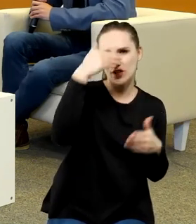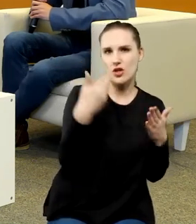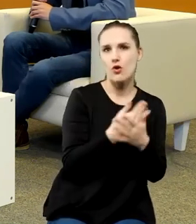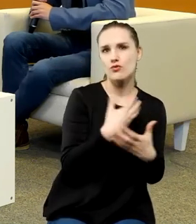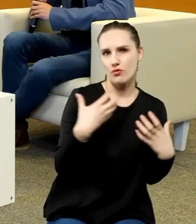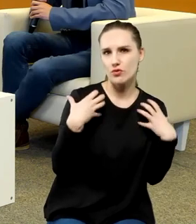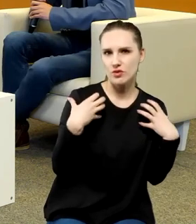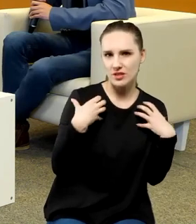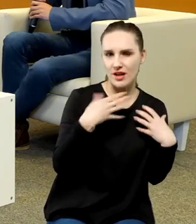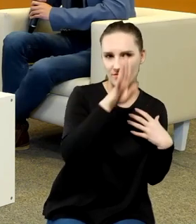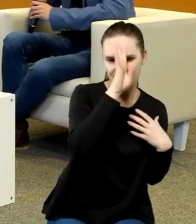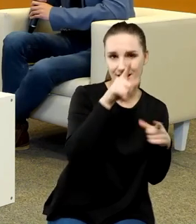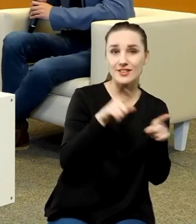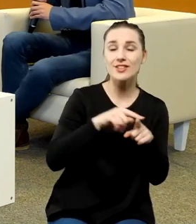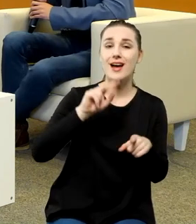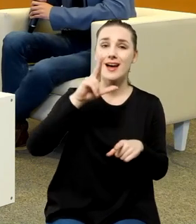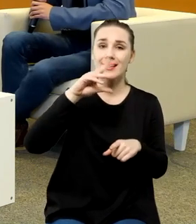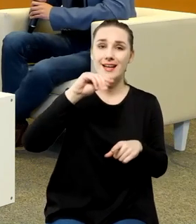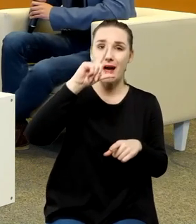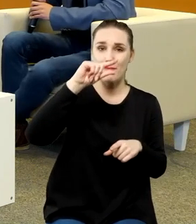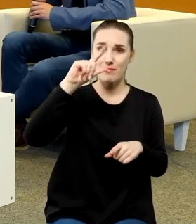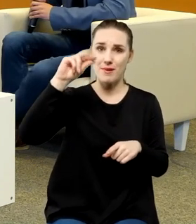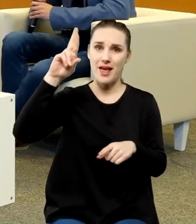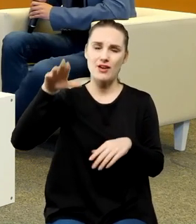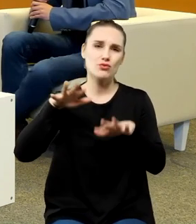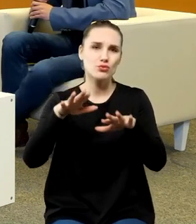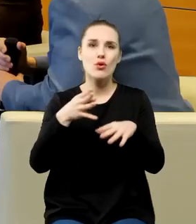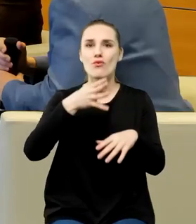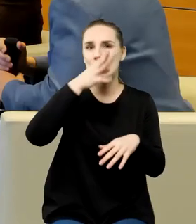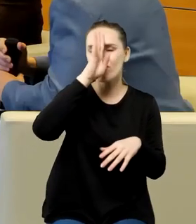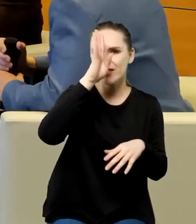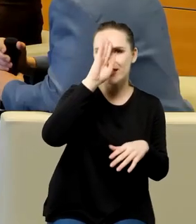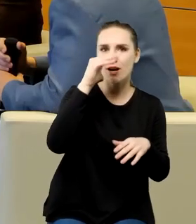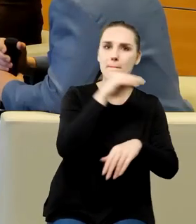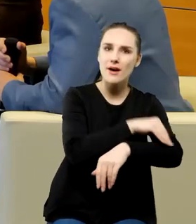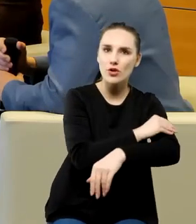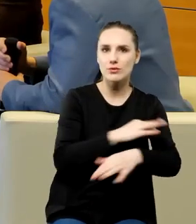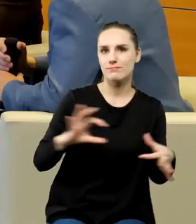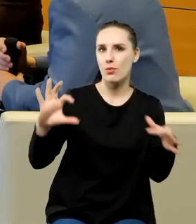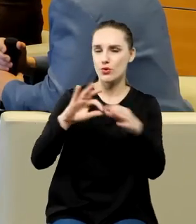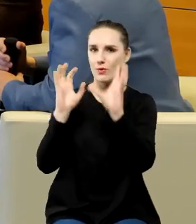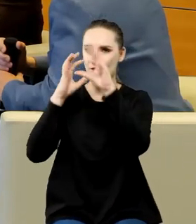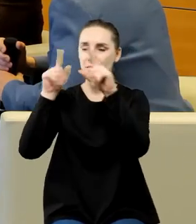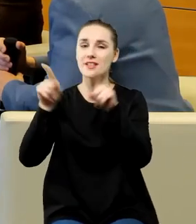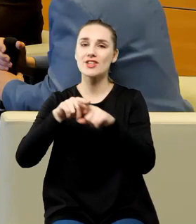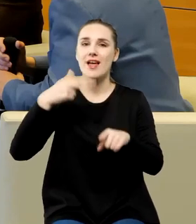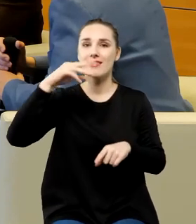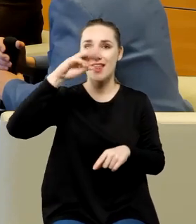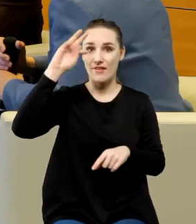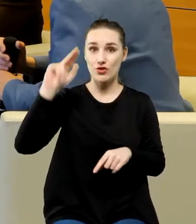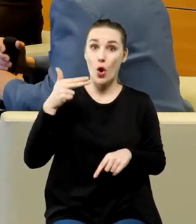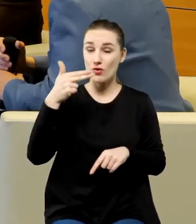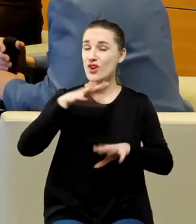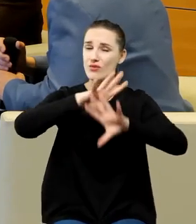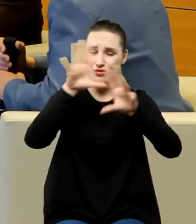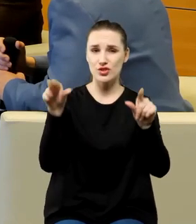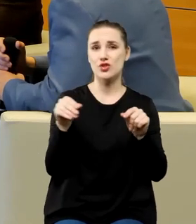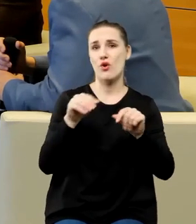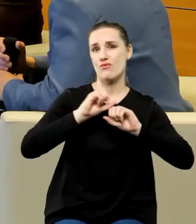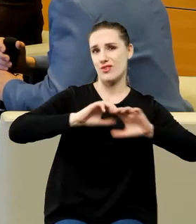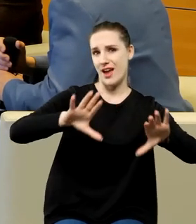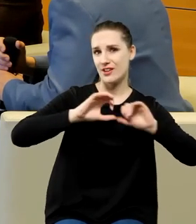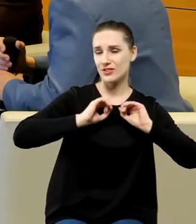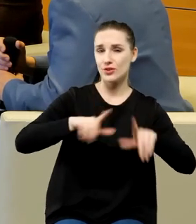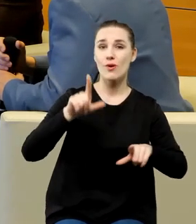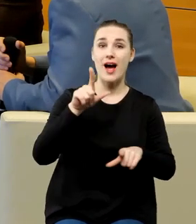jako o tym, kto przyłożył fizyczne metody do astronomii, no i wreszcie o Newtonie jako tym, który to wszystko wyjaśnił, ale oni by wszyscy nie zdążyli, to